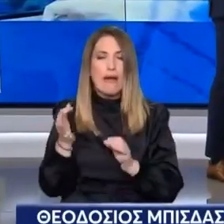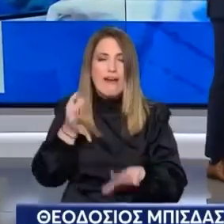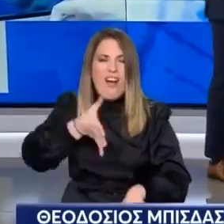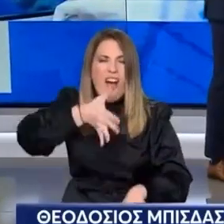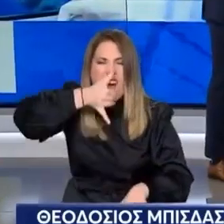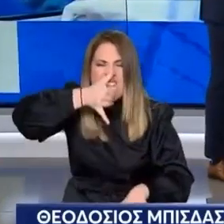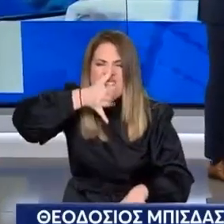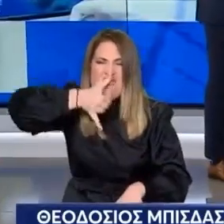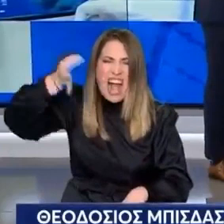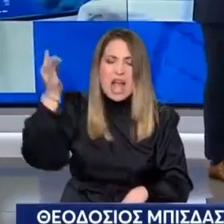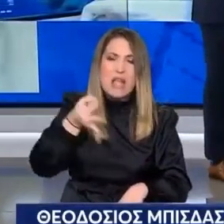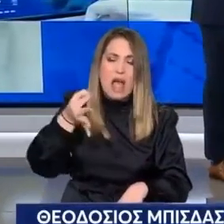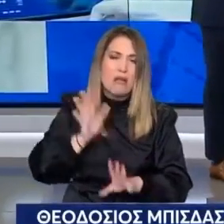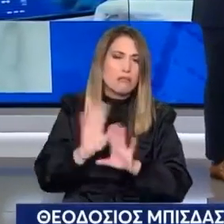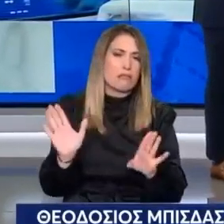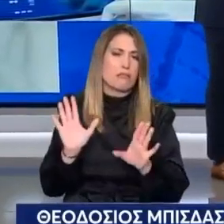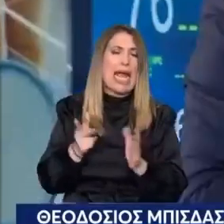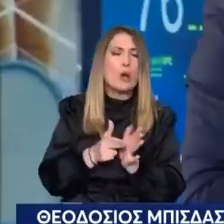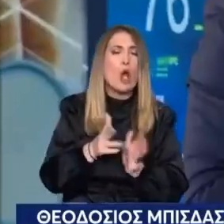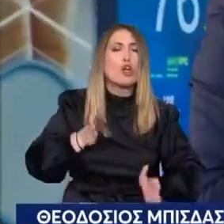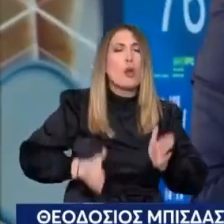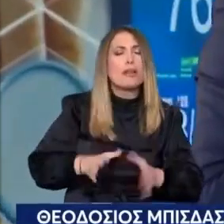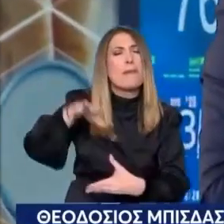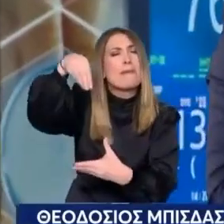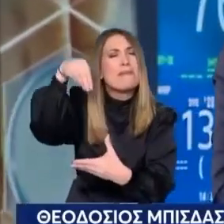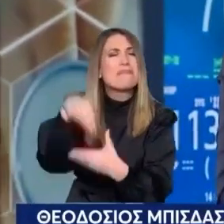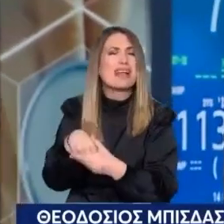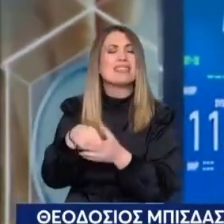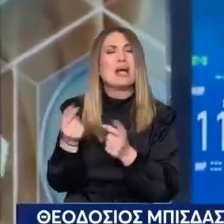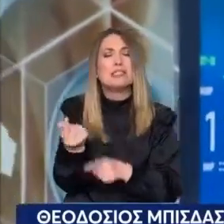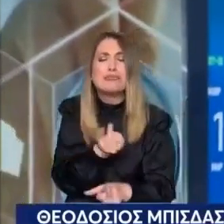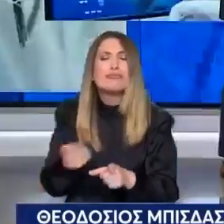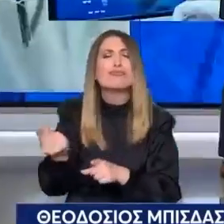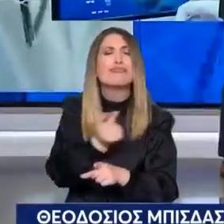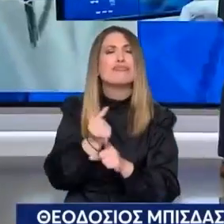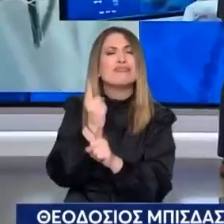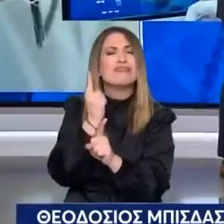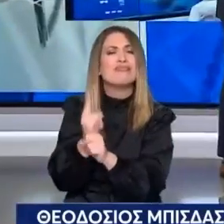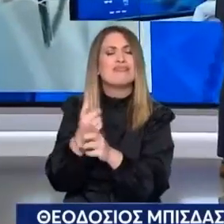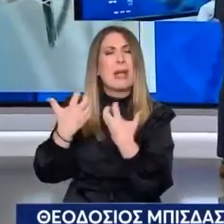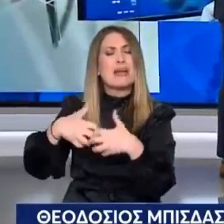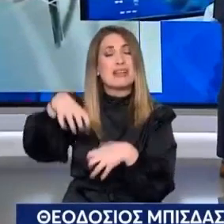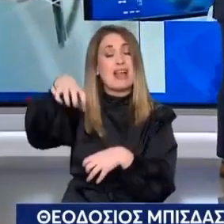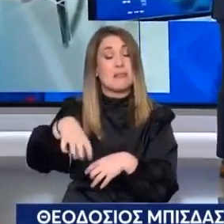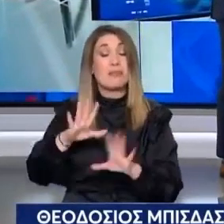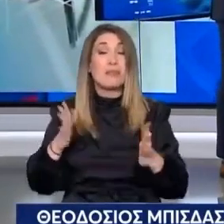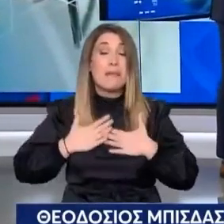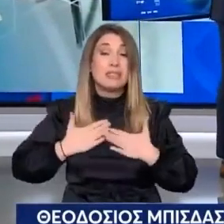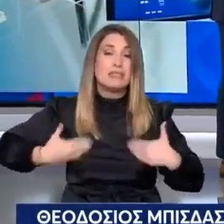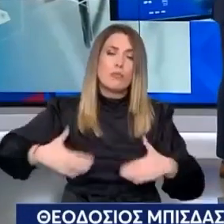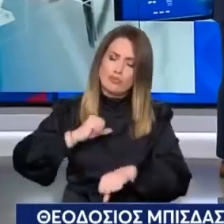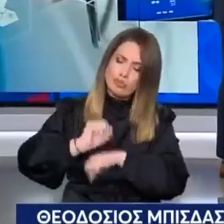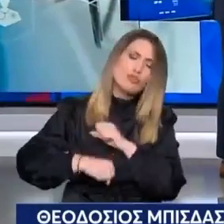ίδιο ισχύει και για τη ρομποτική χειρουργική Για όλες αυτές τις νέες τεχνολογίες Αυτό όμως που θέλω να τονίσω Είναι ότι εδώ προσπαθούμε αυτή τη στιγμή Και κάνουμε